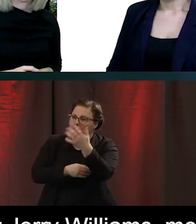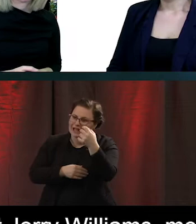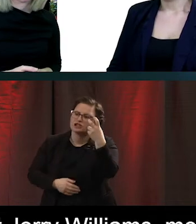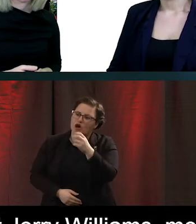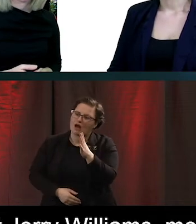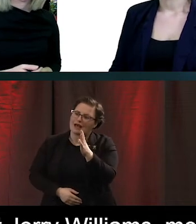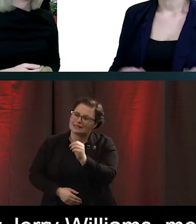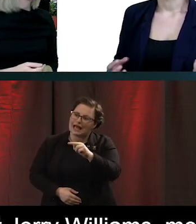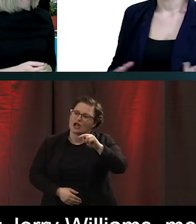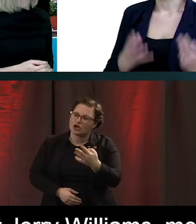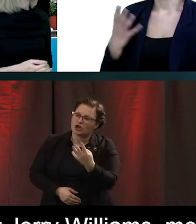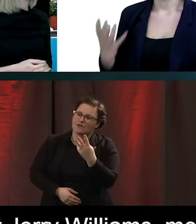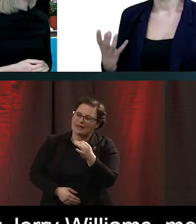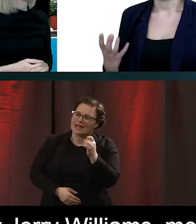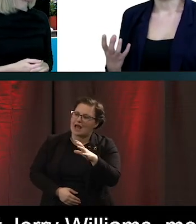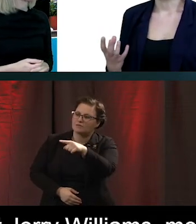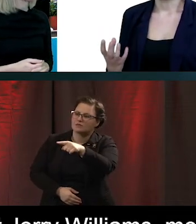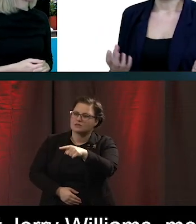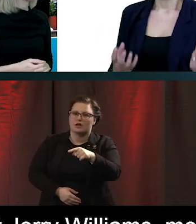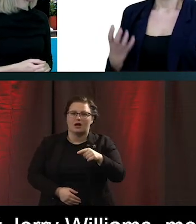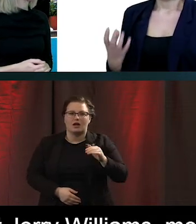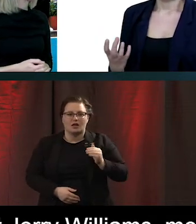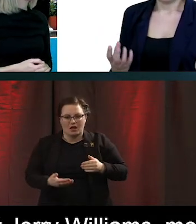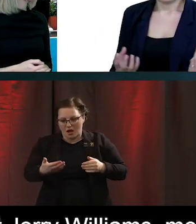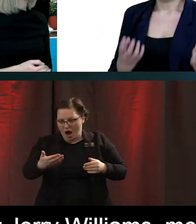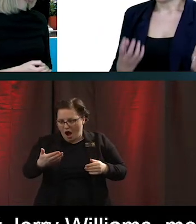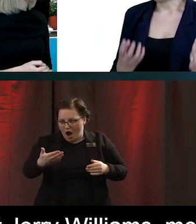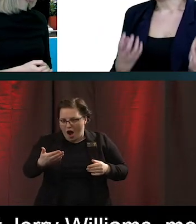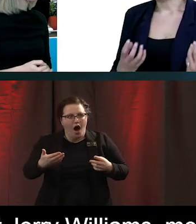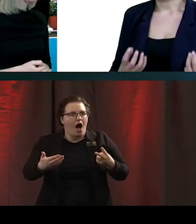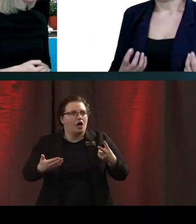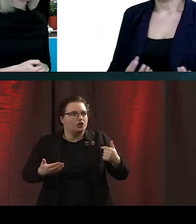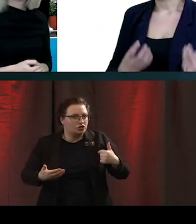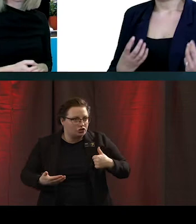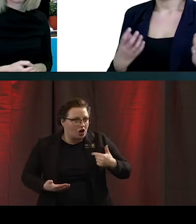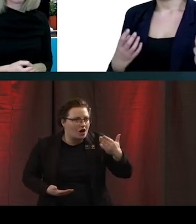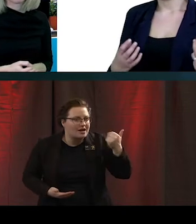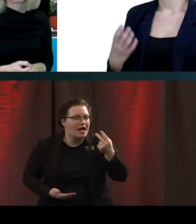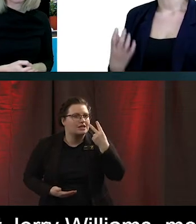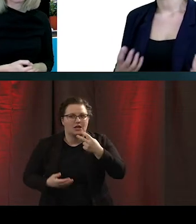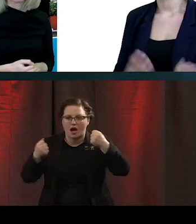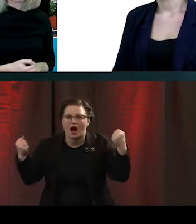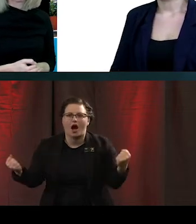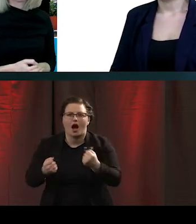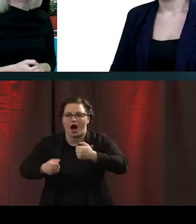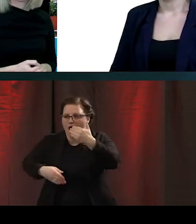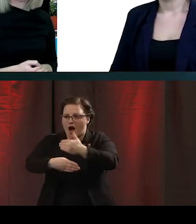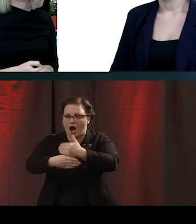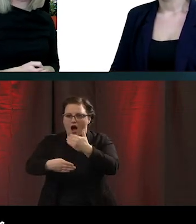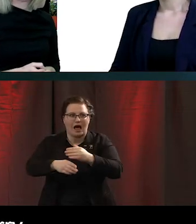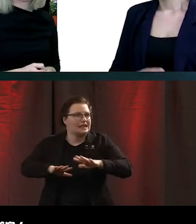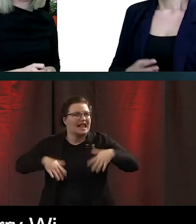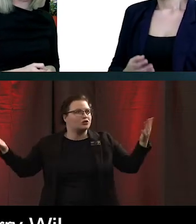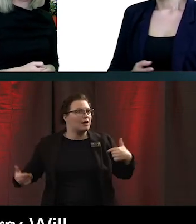Williams. Och den här gamla damen bara lyste upp. Menar du att jag har möjlighet att se Jerry Williams precis när jag vill?